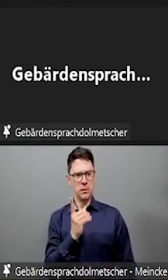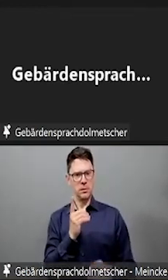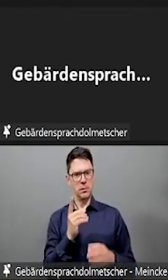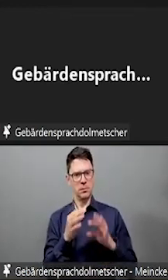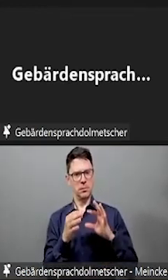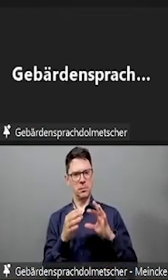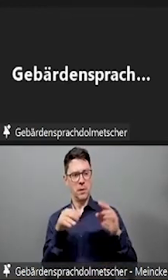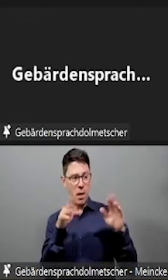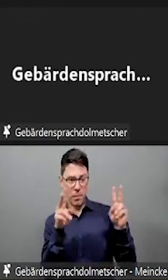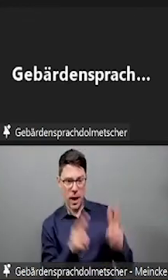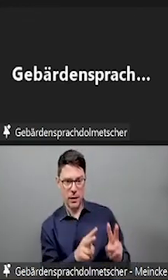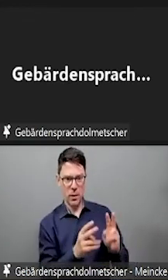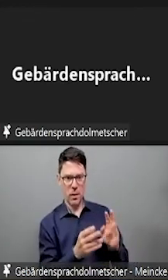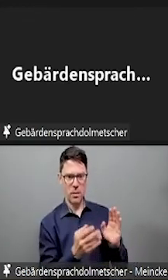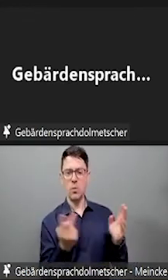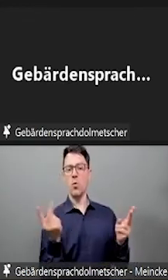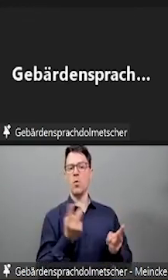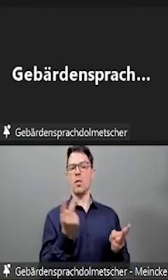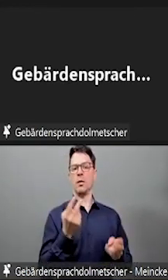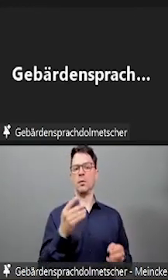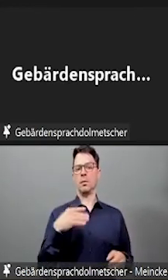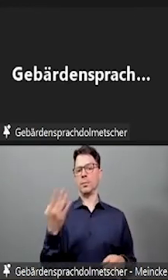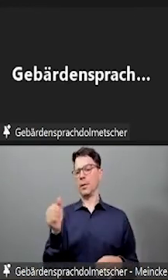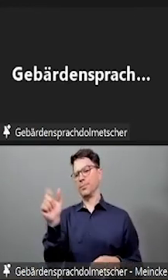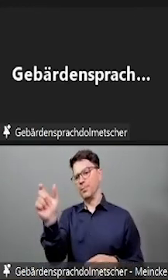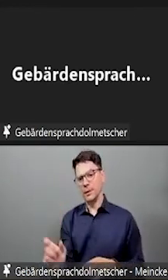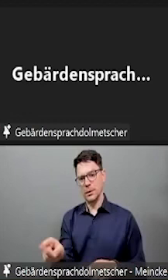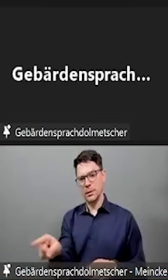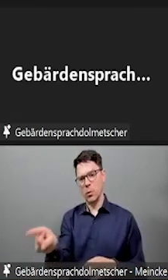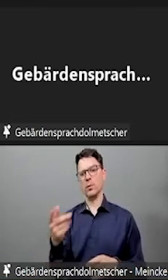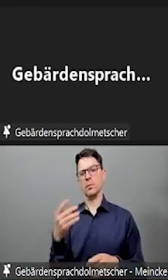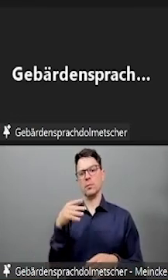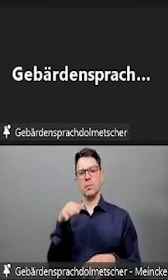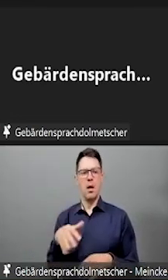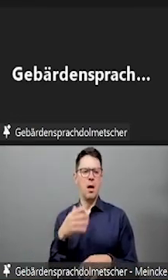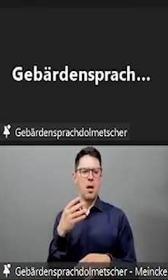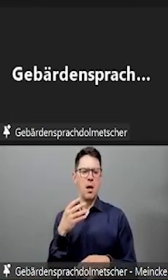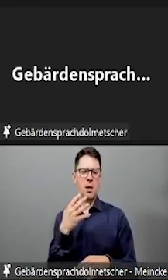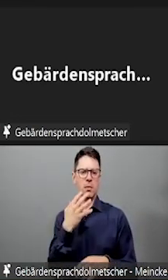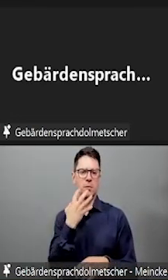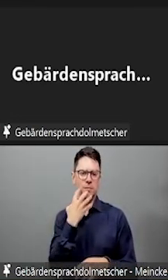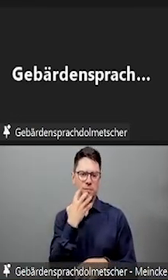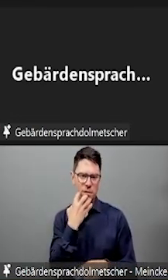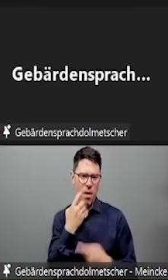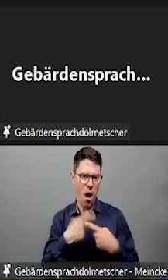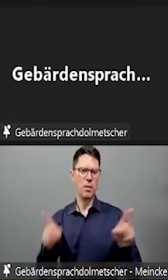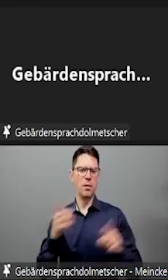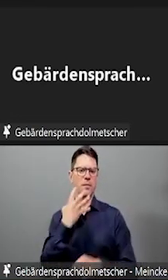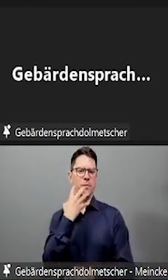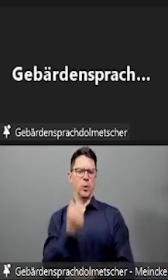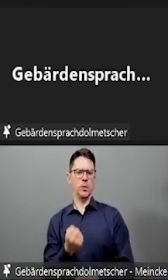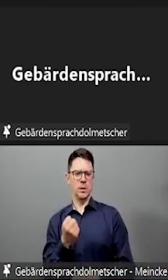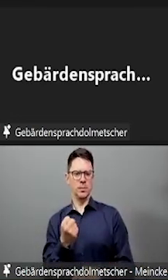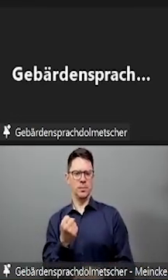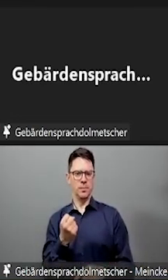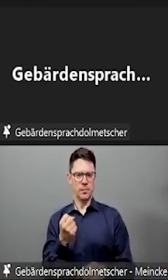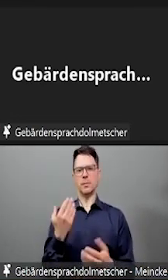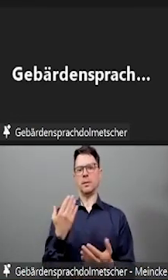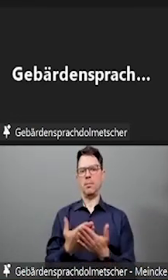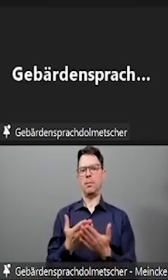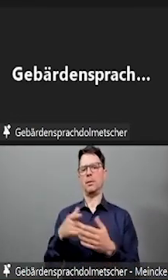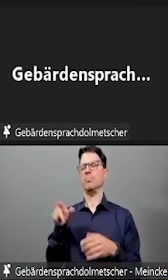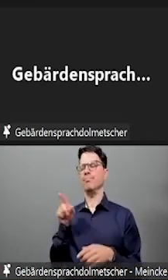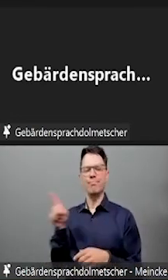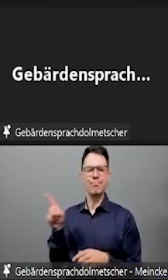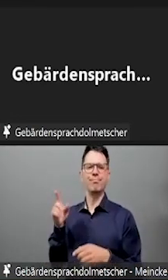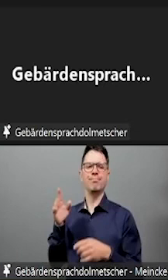sich Studierende beziehen können. Und zwar ist das der allgemeine prüfungsrechtliche Grundsatz der Chancengleichheit, der sich